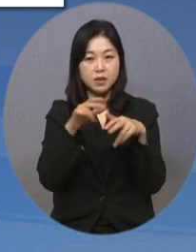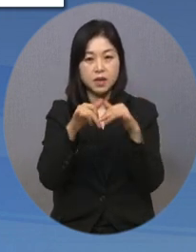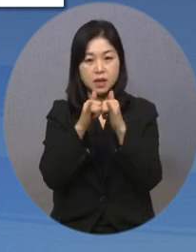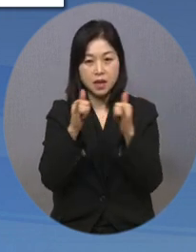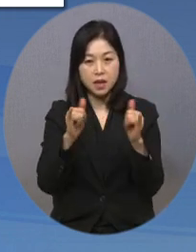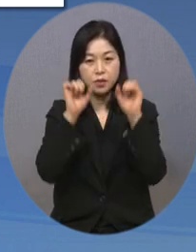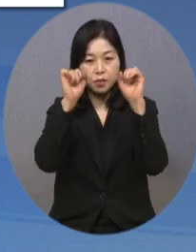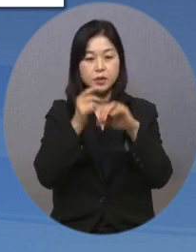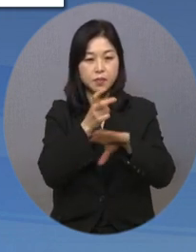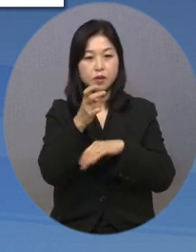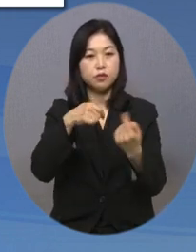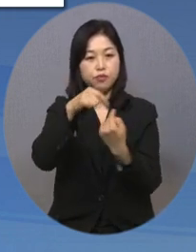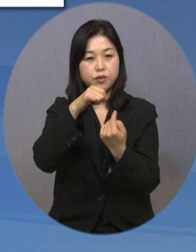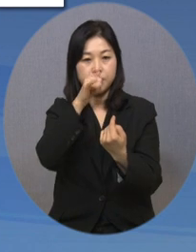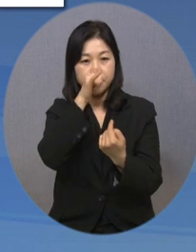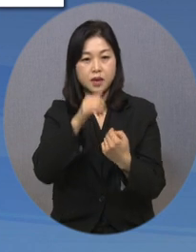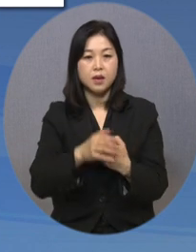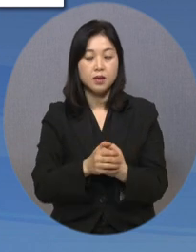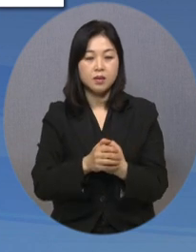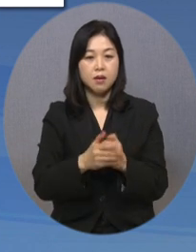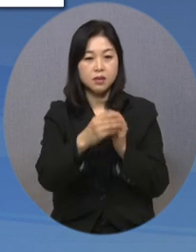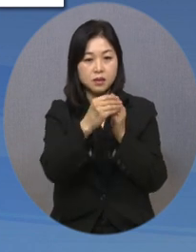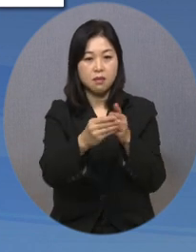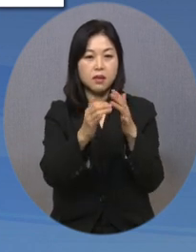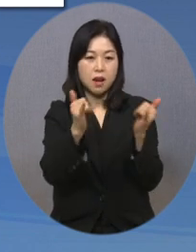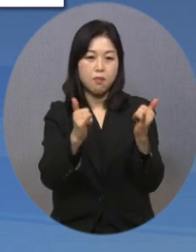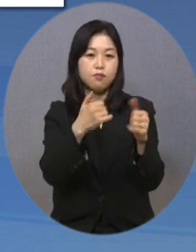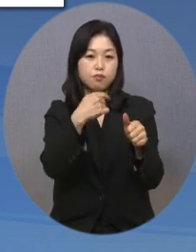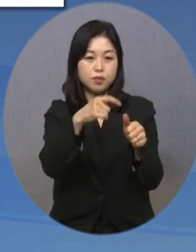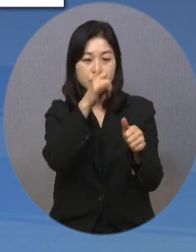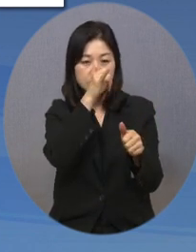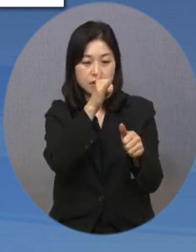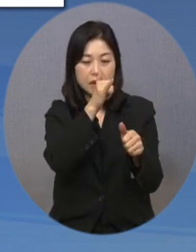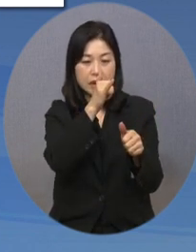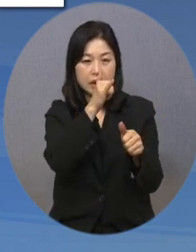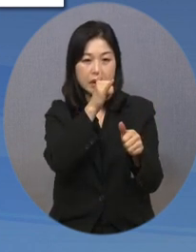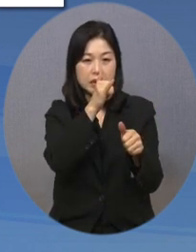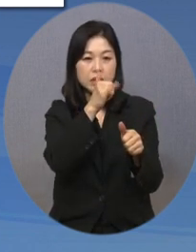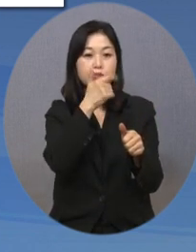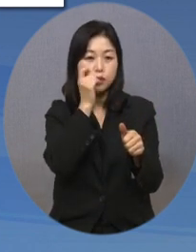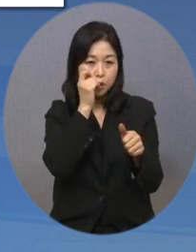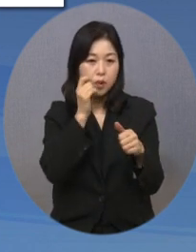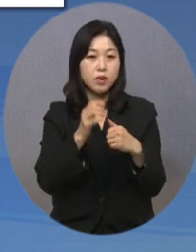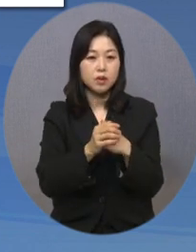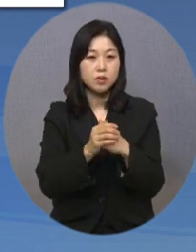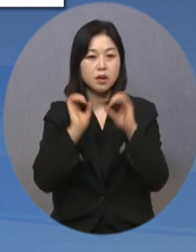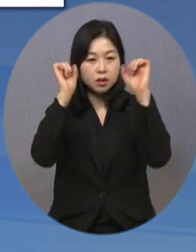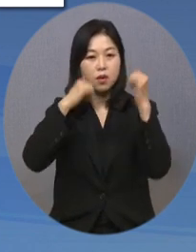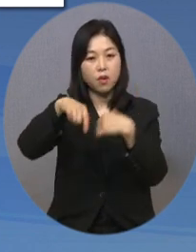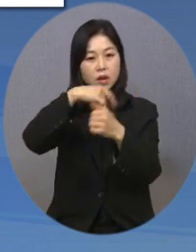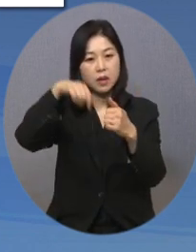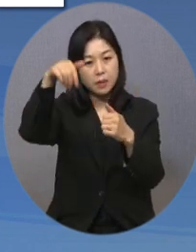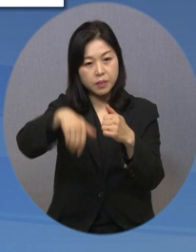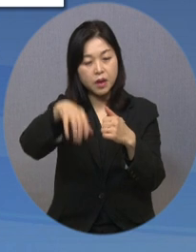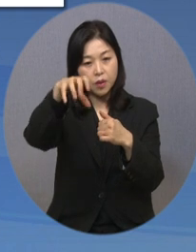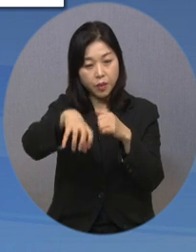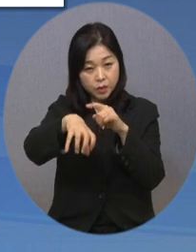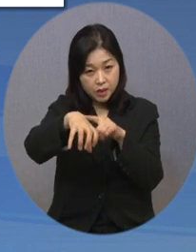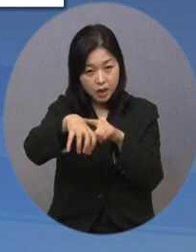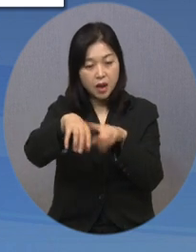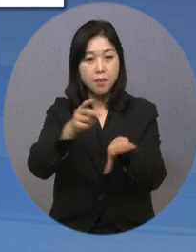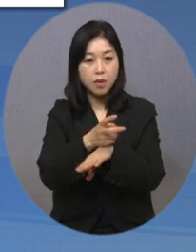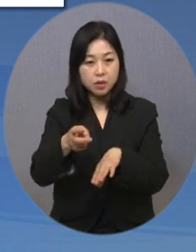이번 사업은 지도인력이 부족하고 체육환경이 낙후된 지역을 스포츠버스를 통해 직접 찾아가는